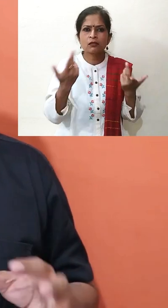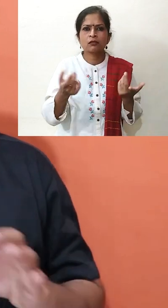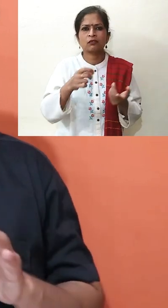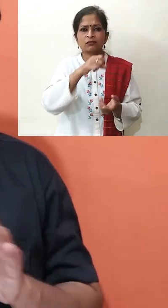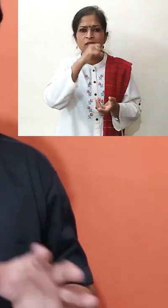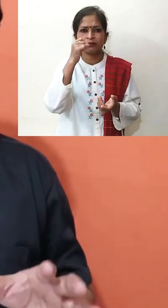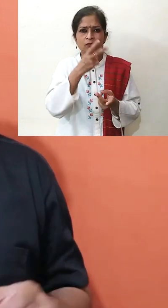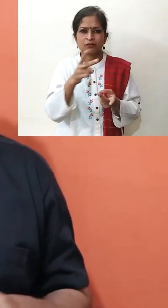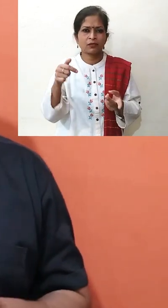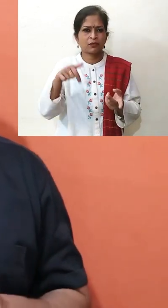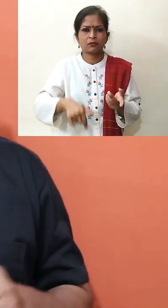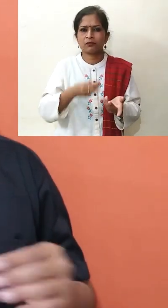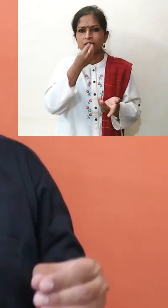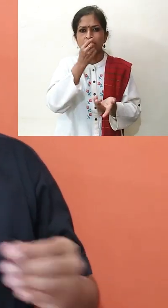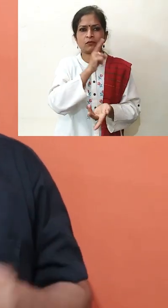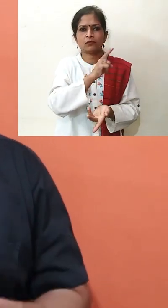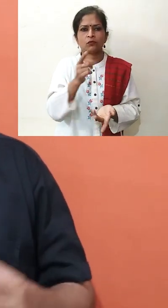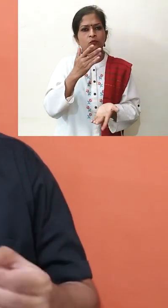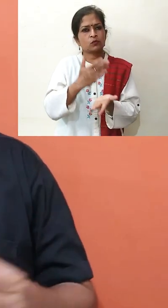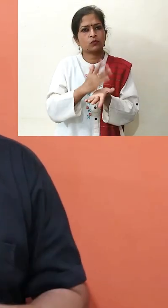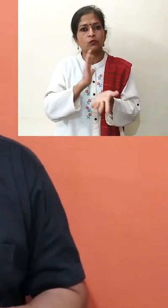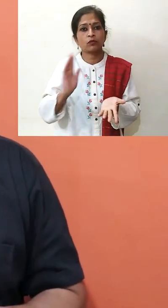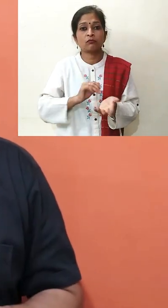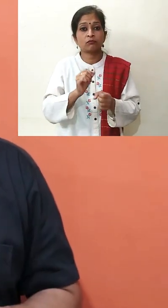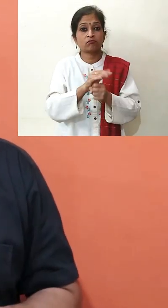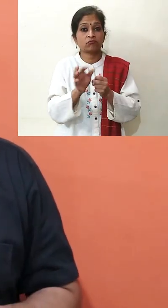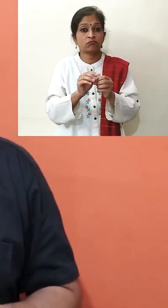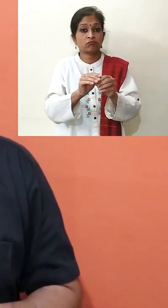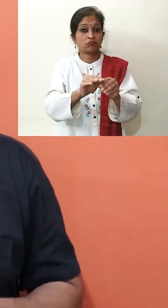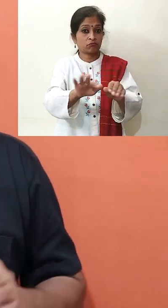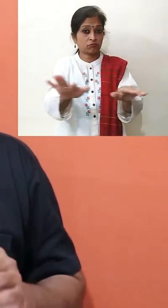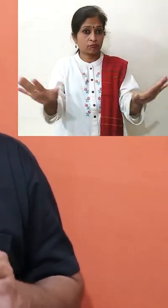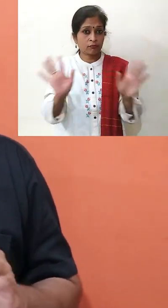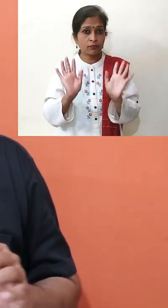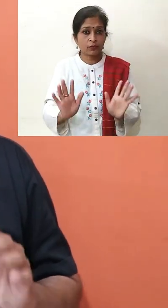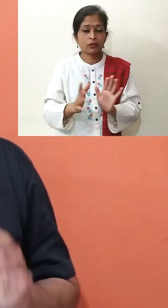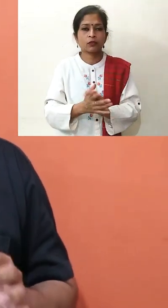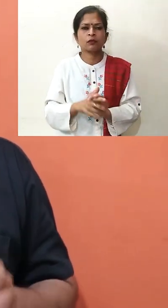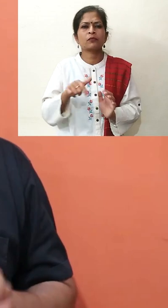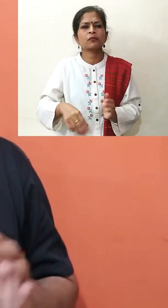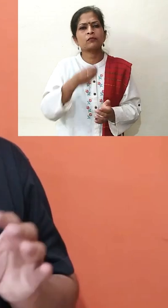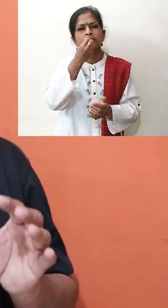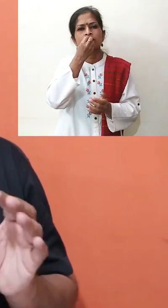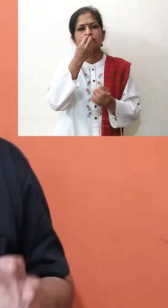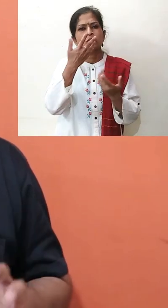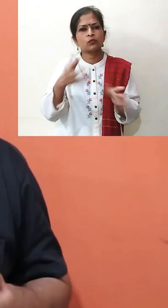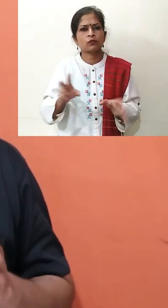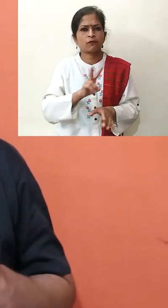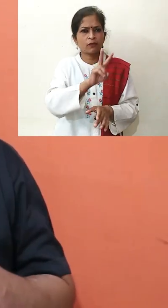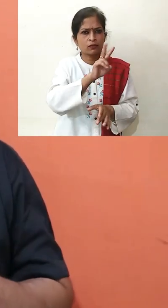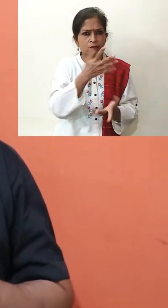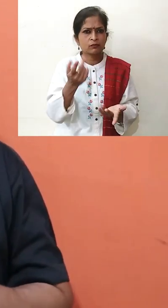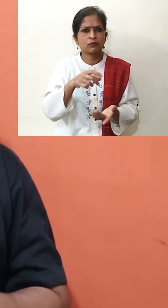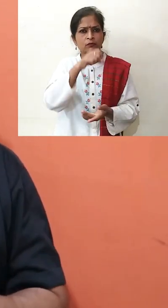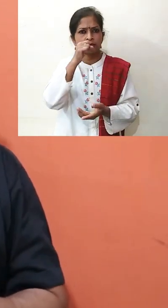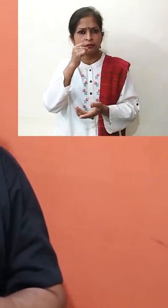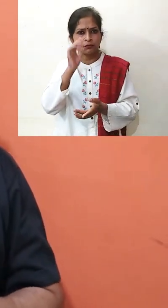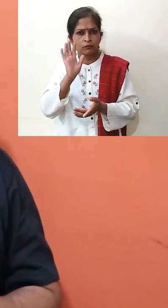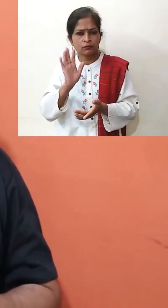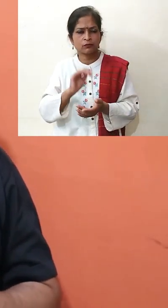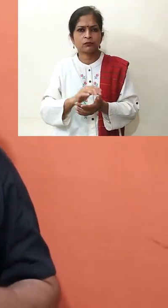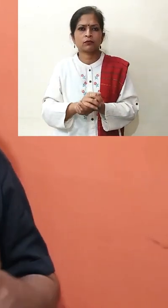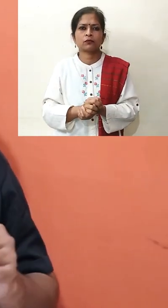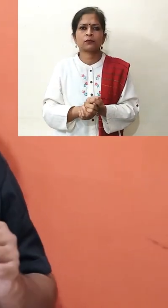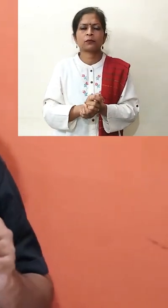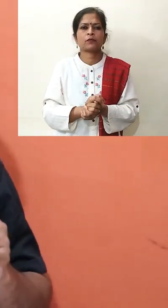वो अब नहीं खाना चाहिए, इससे लो स्याका आरी हो, चाहिए वो मांसा